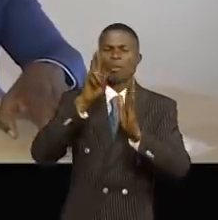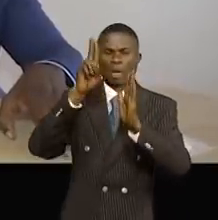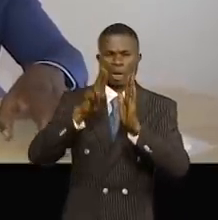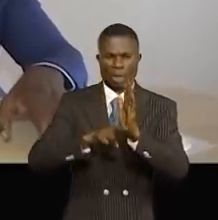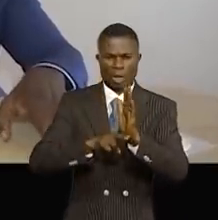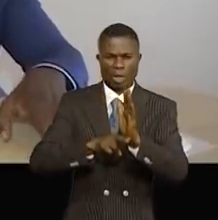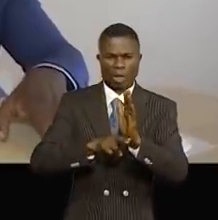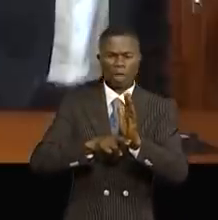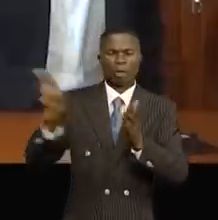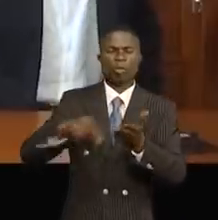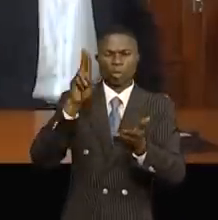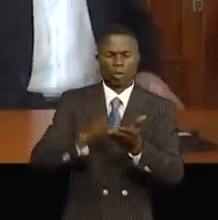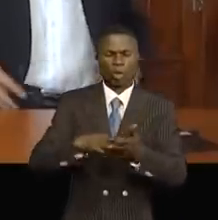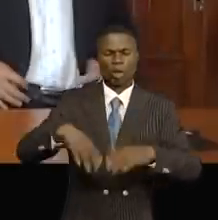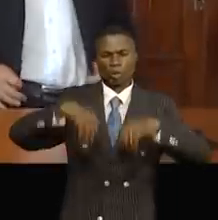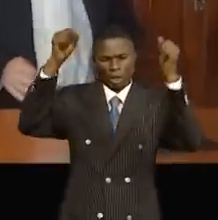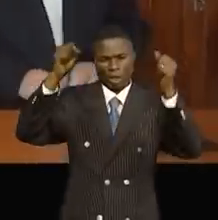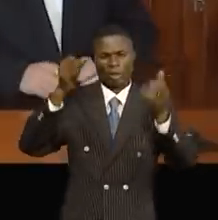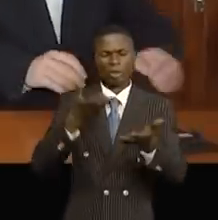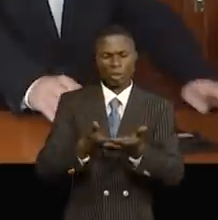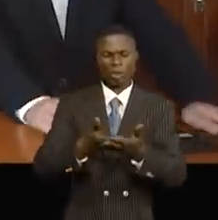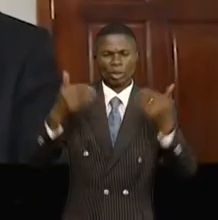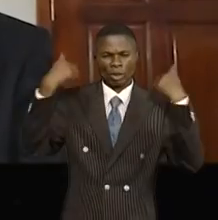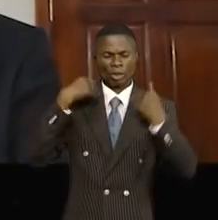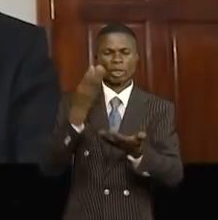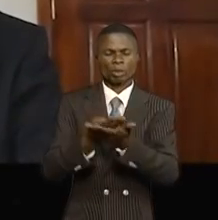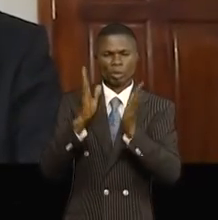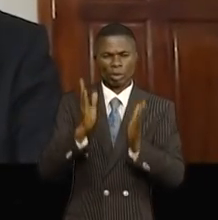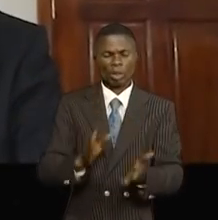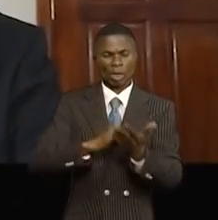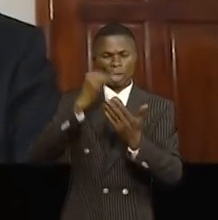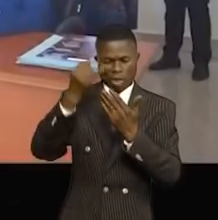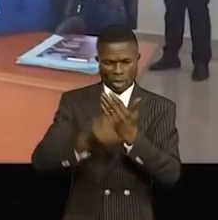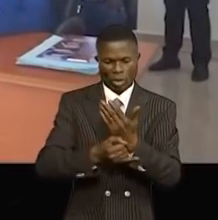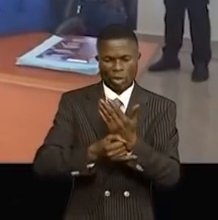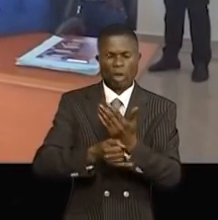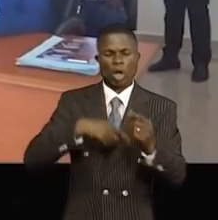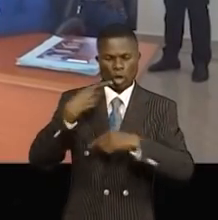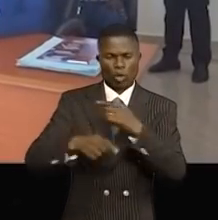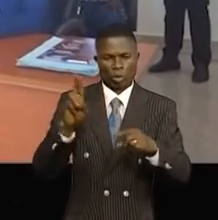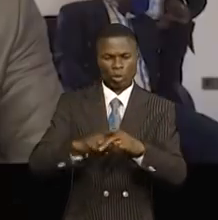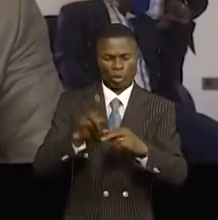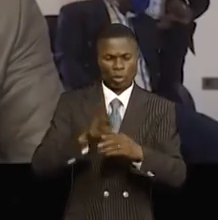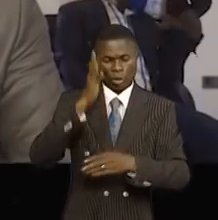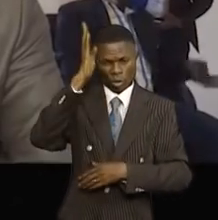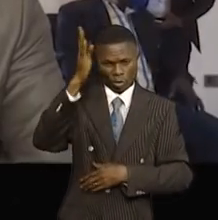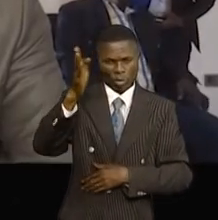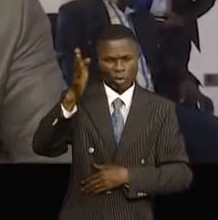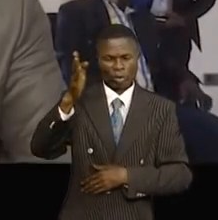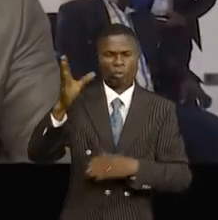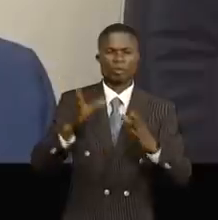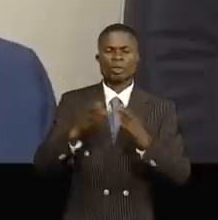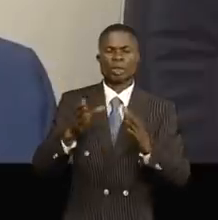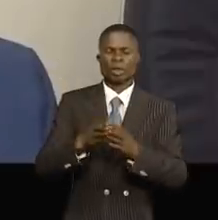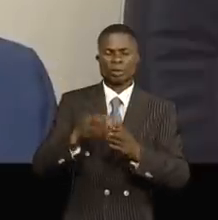validé et signé. Une fois validé par l'autorité budgétaire, ce projet pourrait être d'application dans les prochains jours, avec